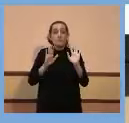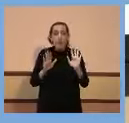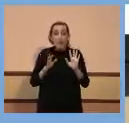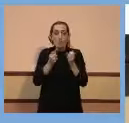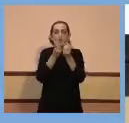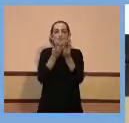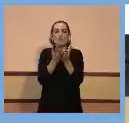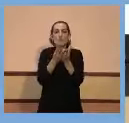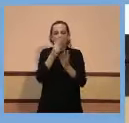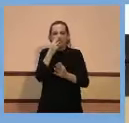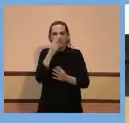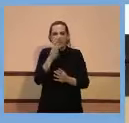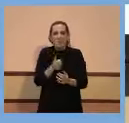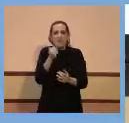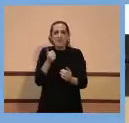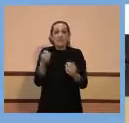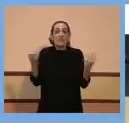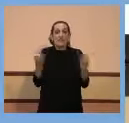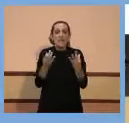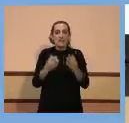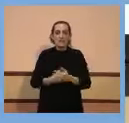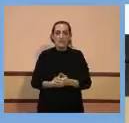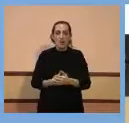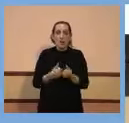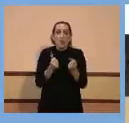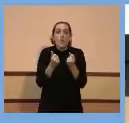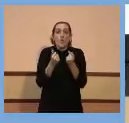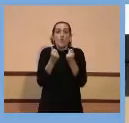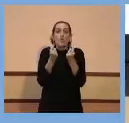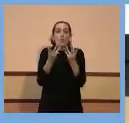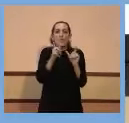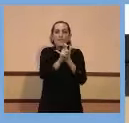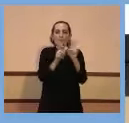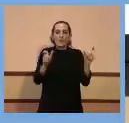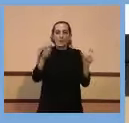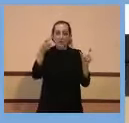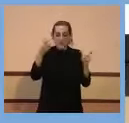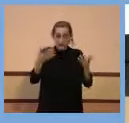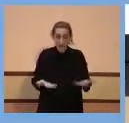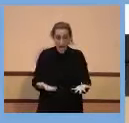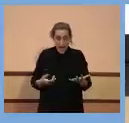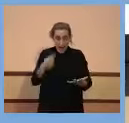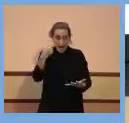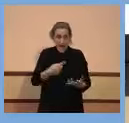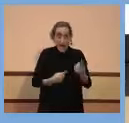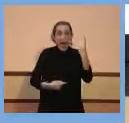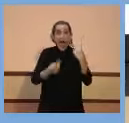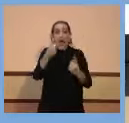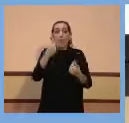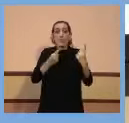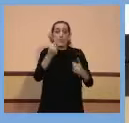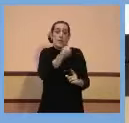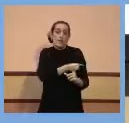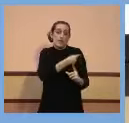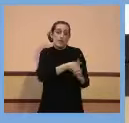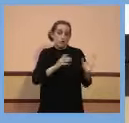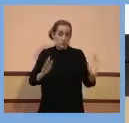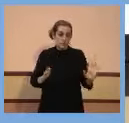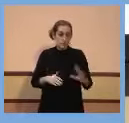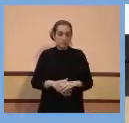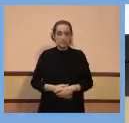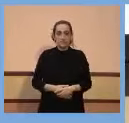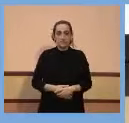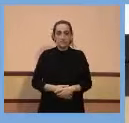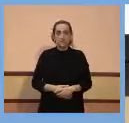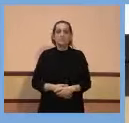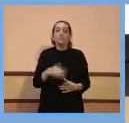és quantes persones tenim avui amb algun grau de protecció. I aquest número ve de les